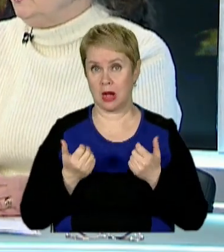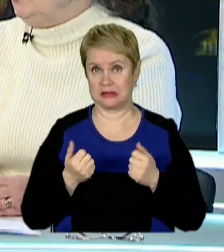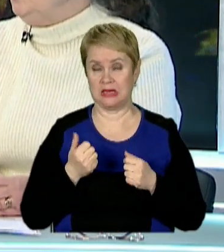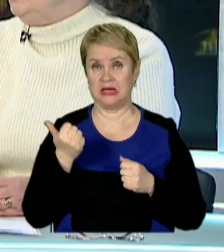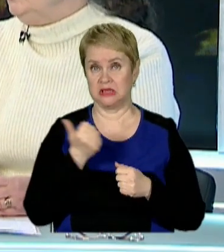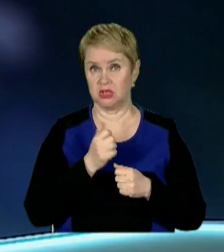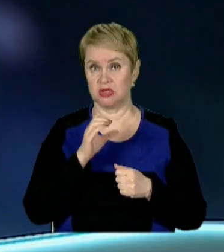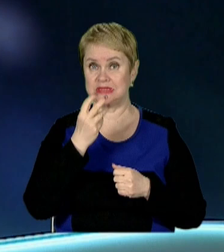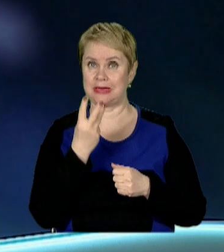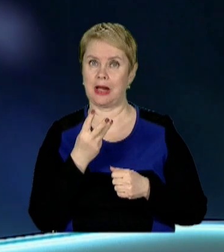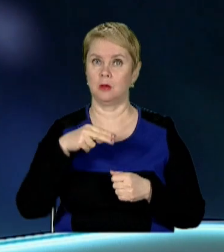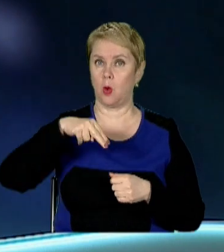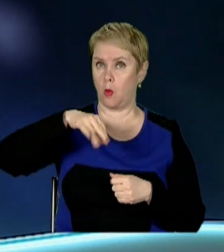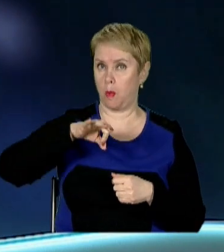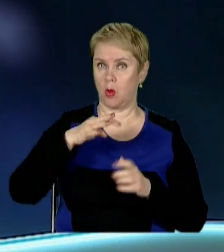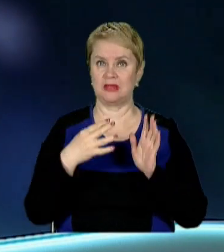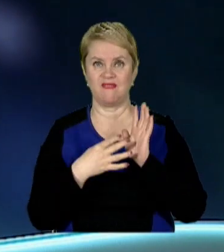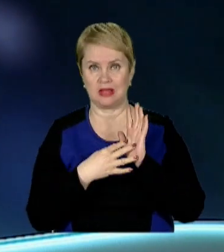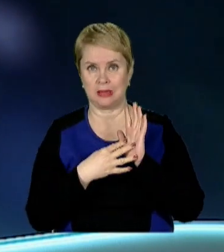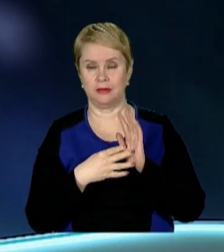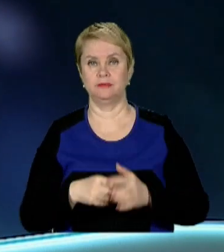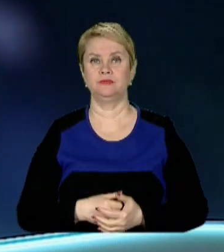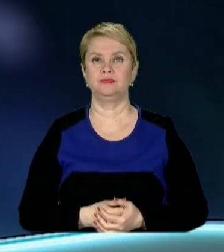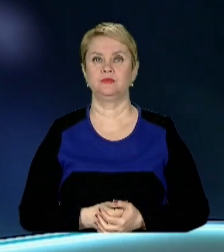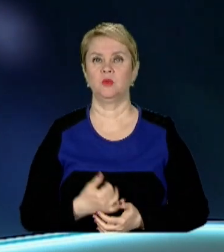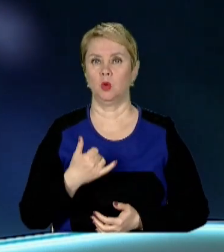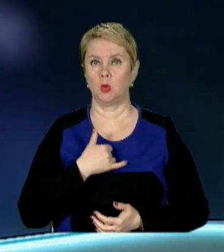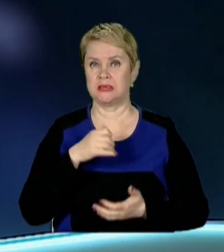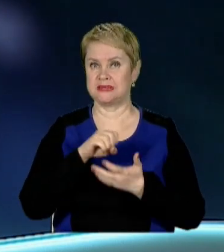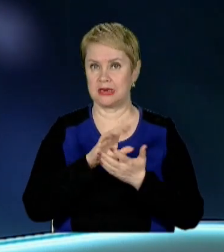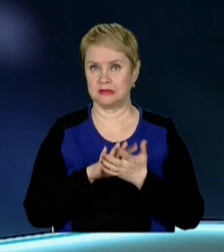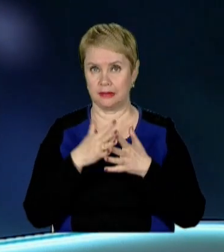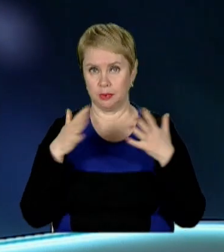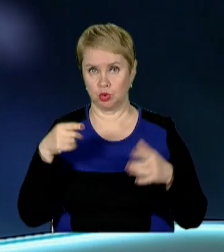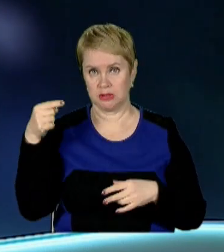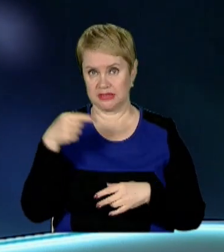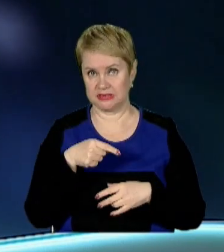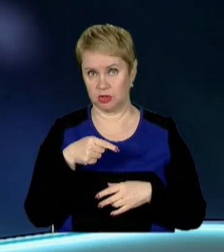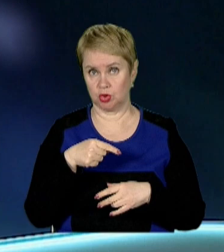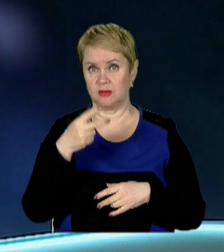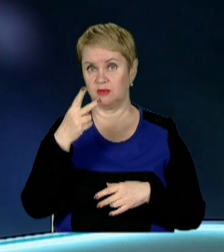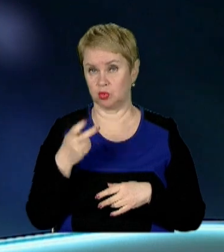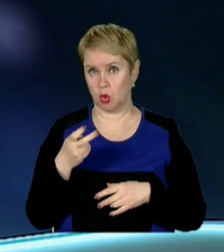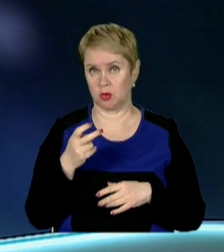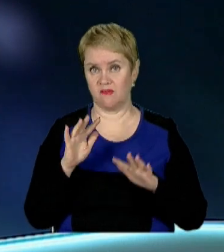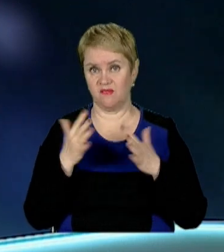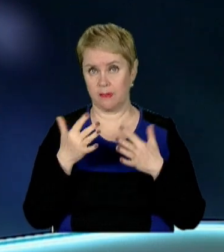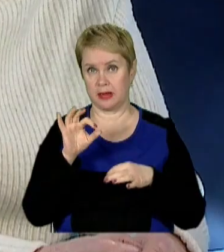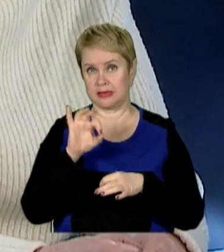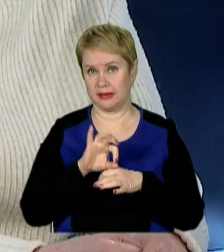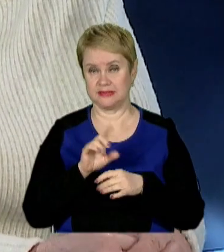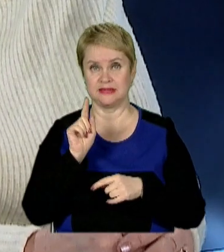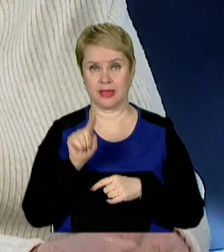тиждень з 3 по 9, у нас зареєстровано більше 1200 випадків.